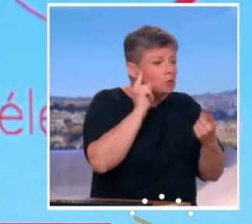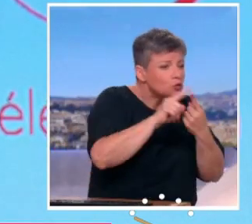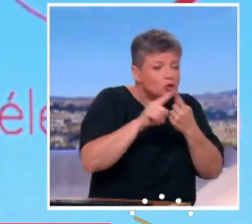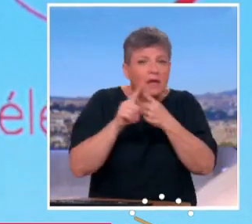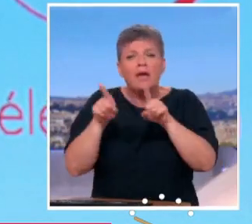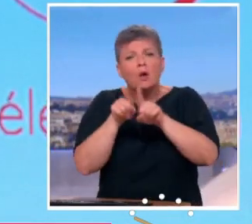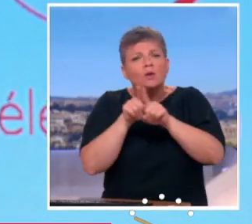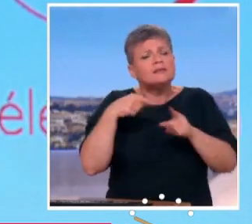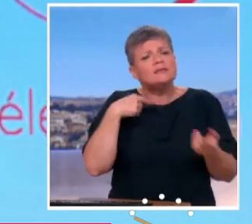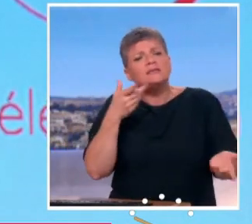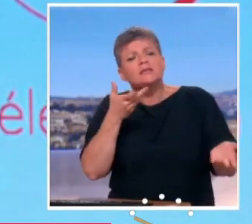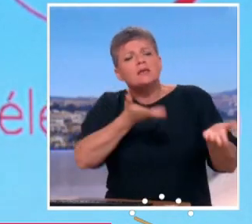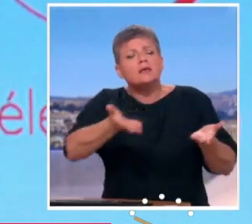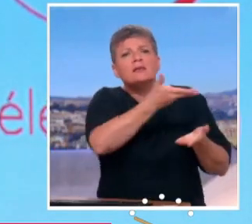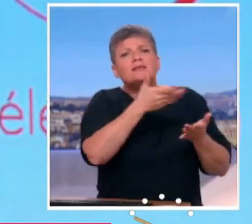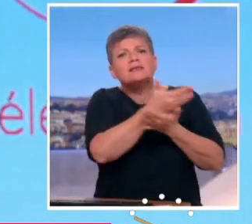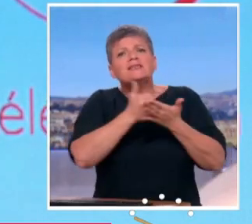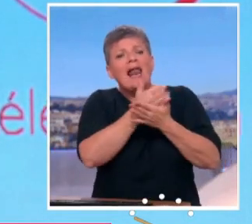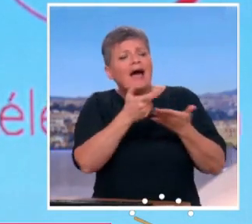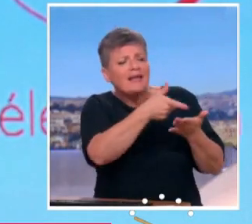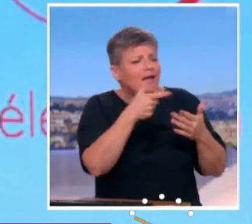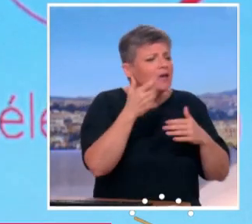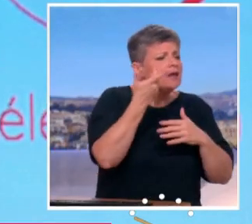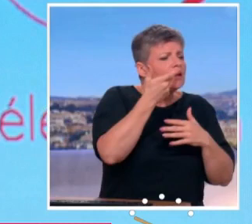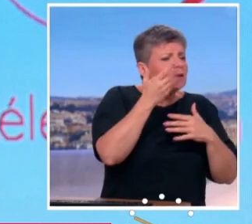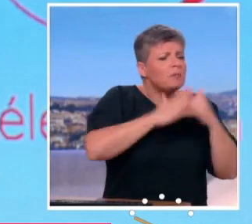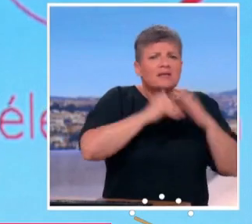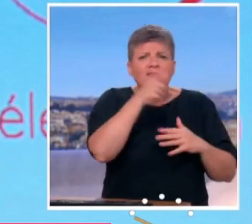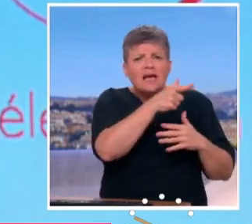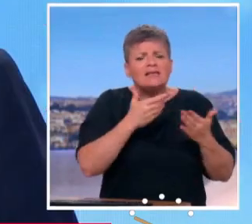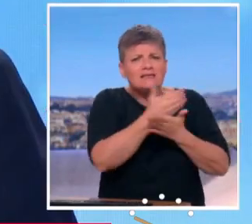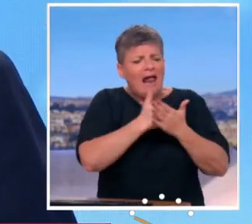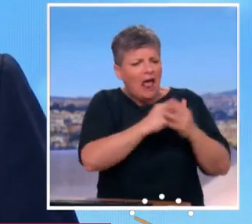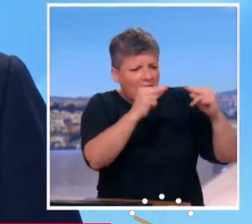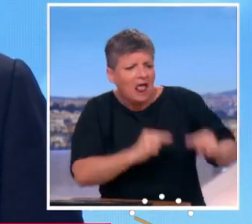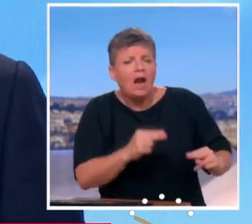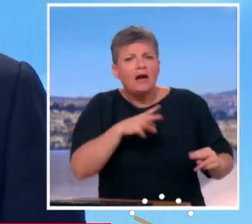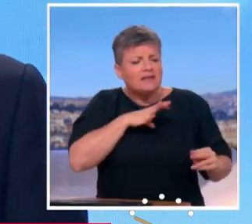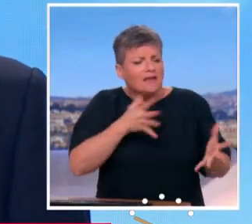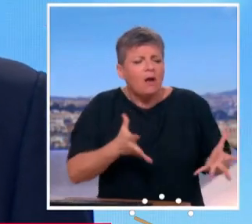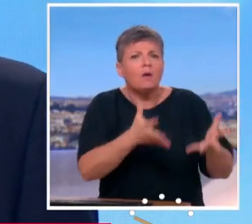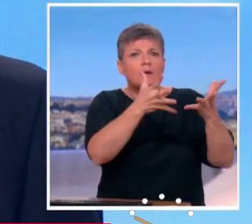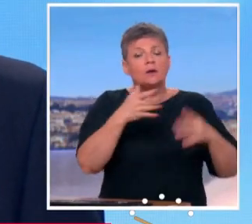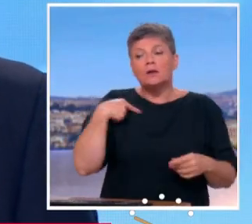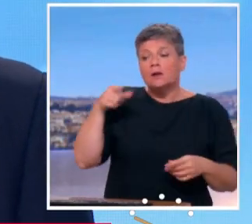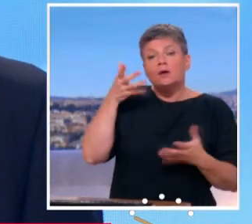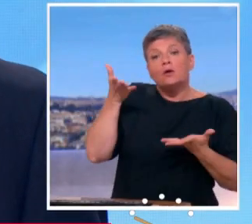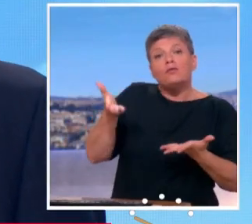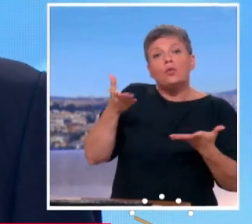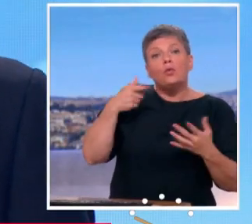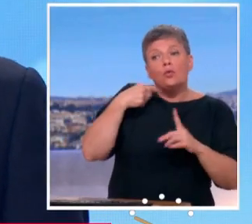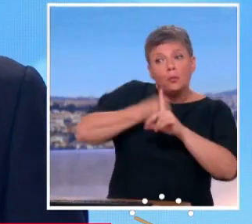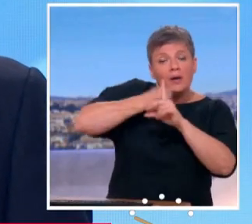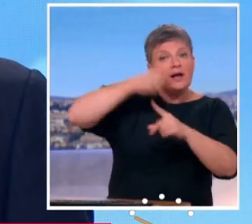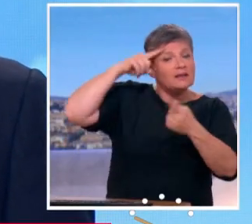salariales et professionnelles aux salariés des branches dans lesquelles les salaires sont les plus bas. Est-ce que vous, Olivier Dussaud, vous plaidez pour une augmentation générale des salaires ? On en